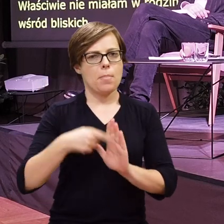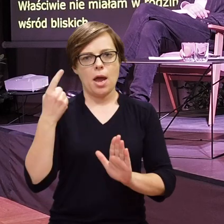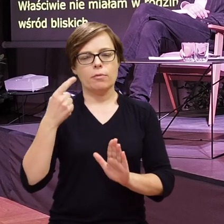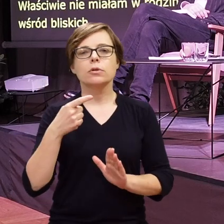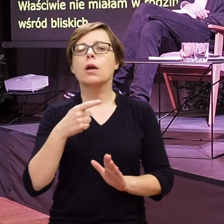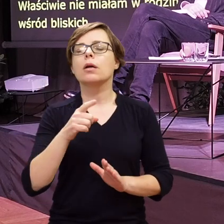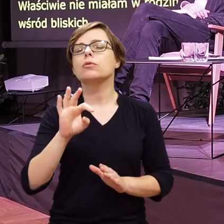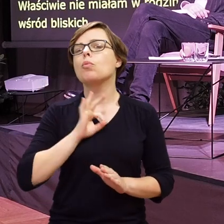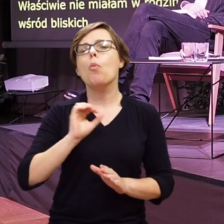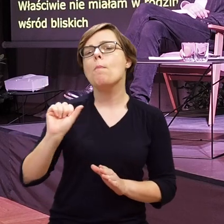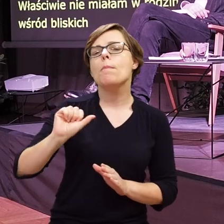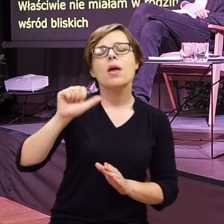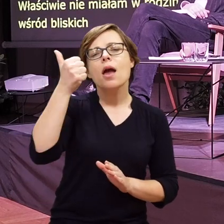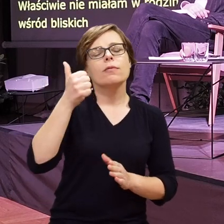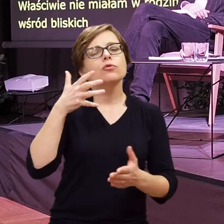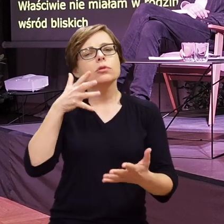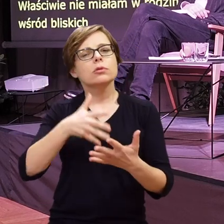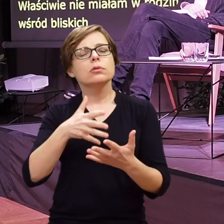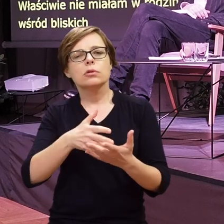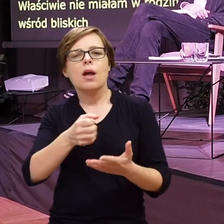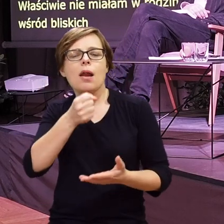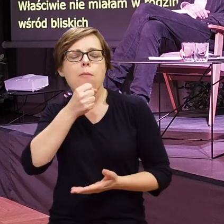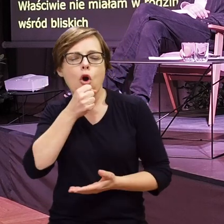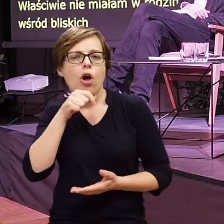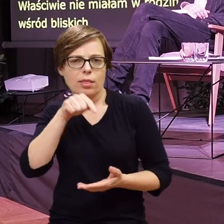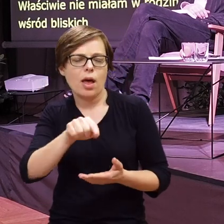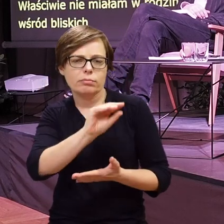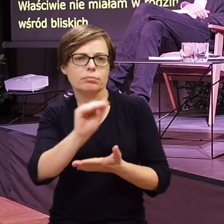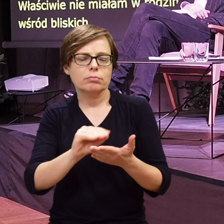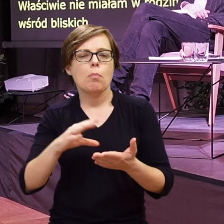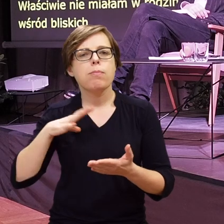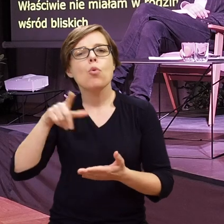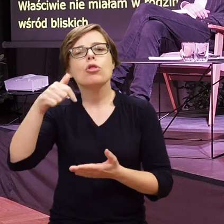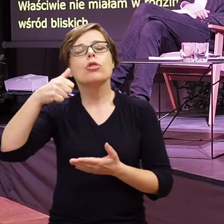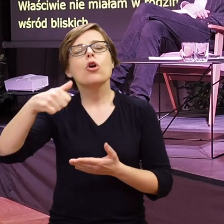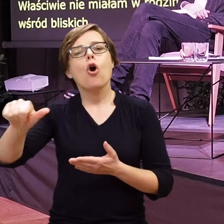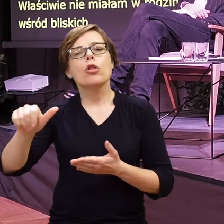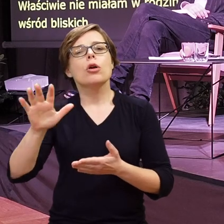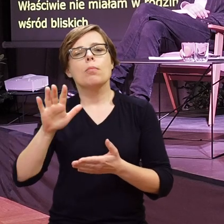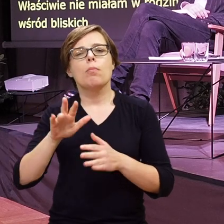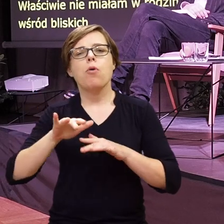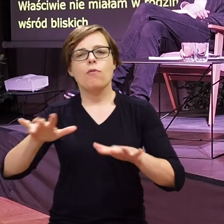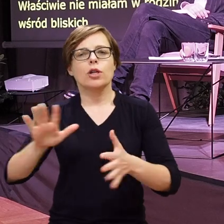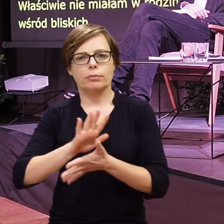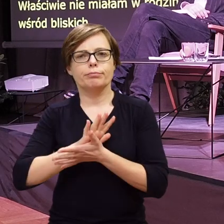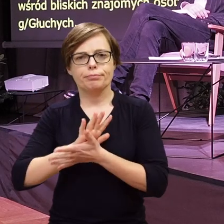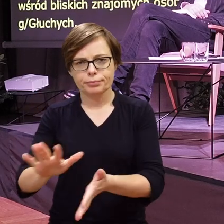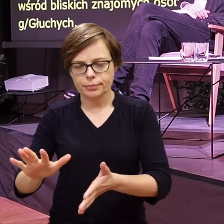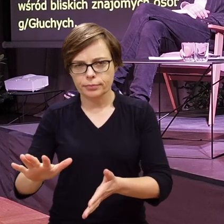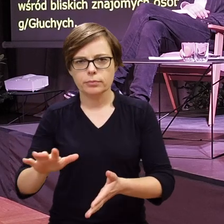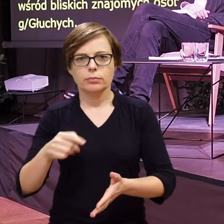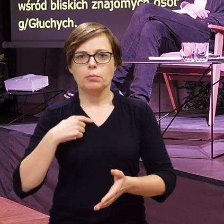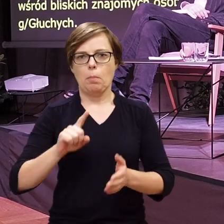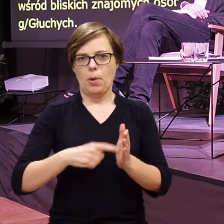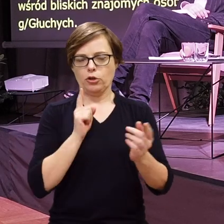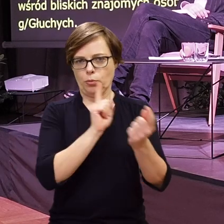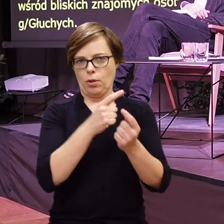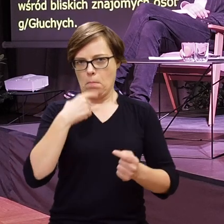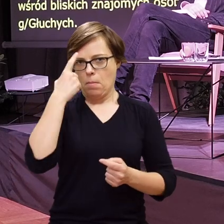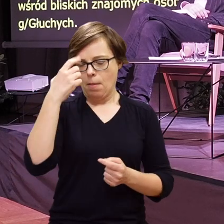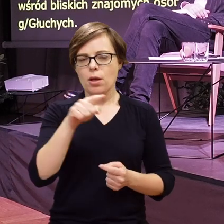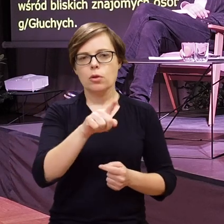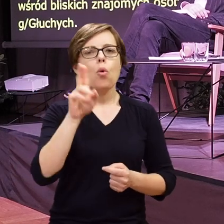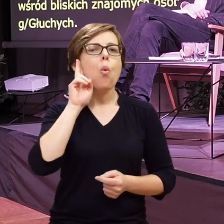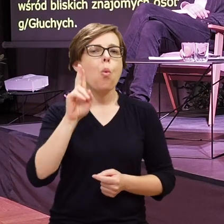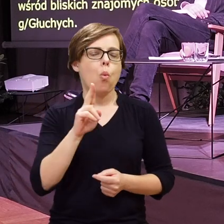spotkanie z głuchymi bohaterami mojego pierwszego reportażu, który się ukazał w Tygodniku Powszechnym. To była para, głuche